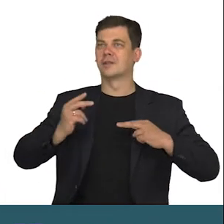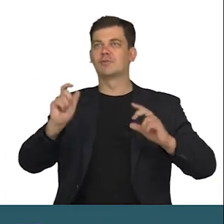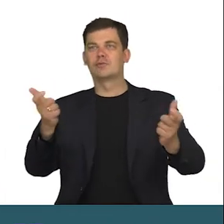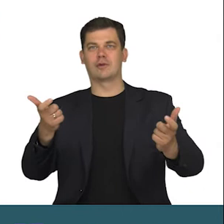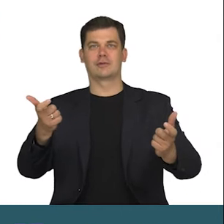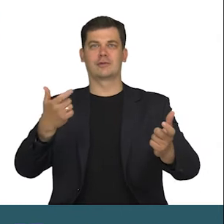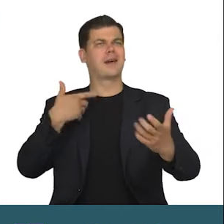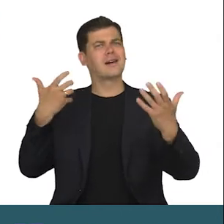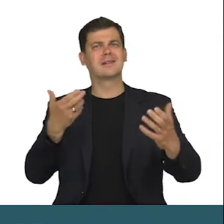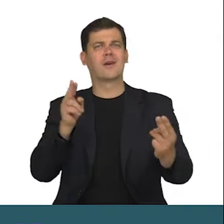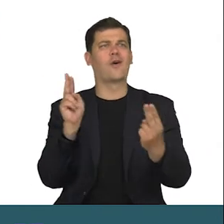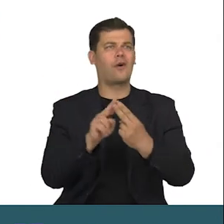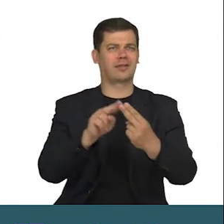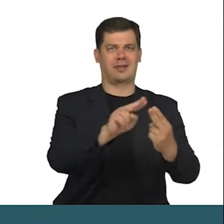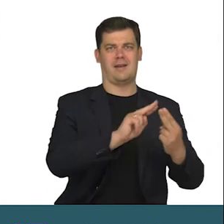Być w kontakcie.